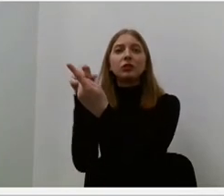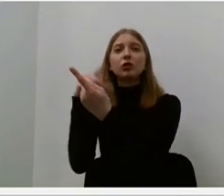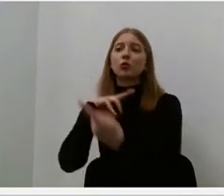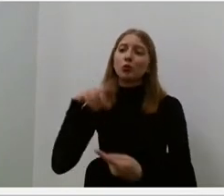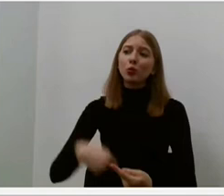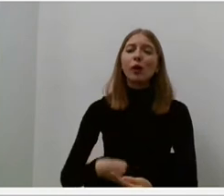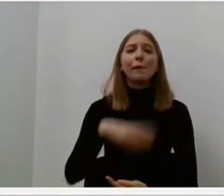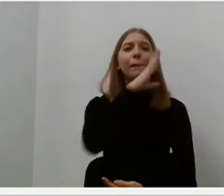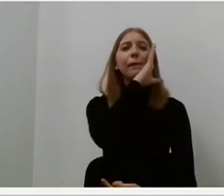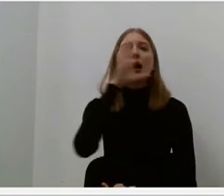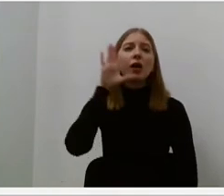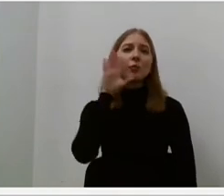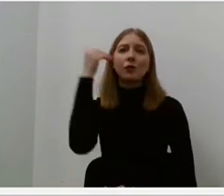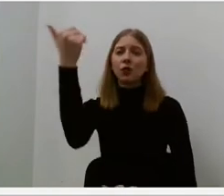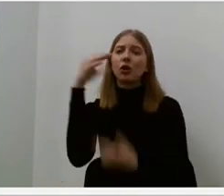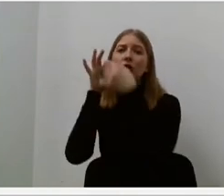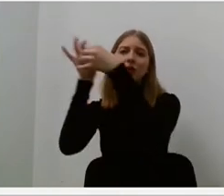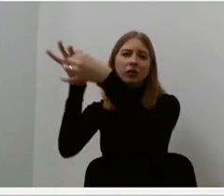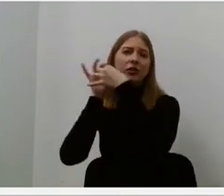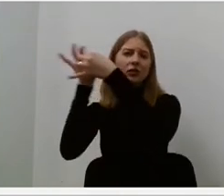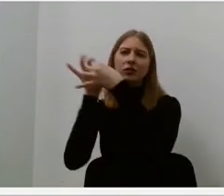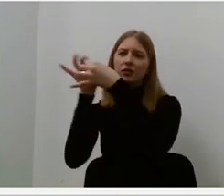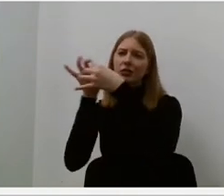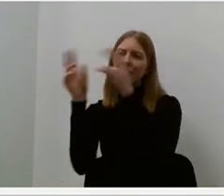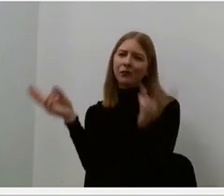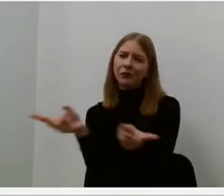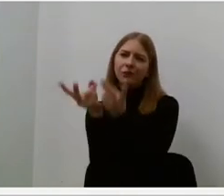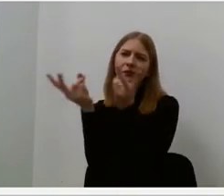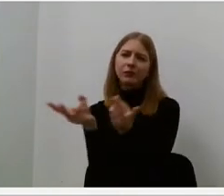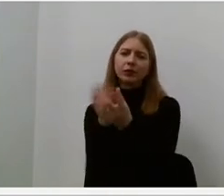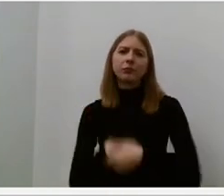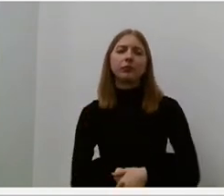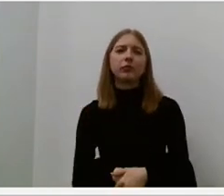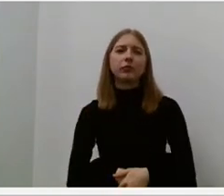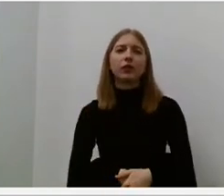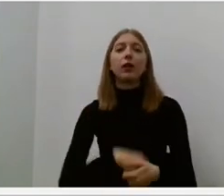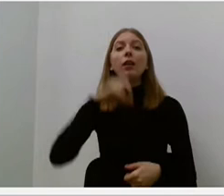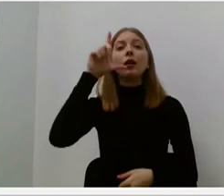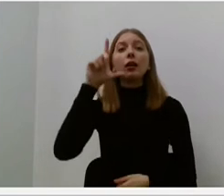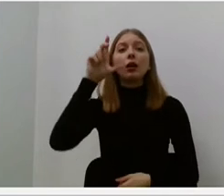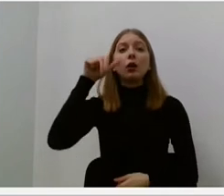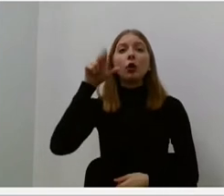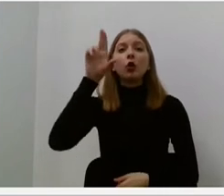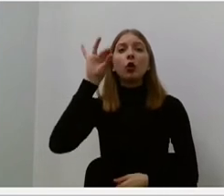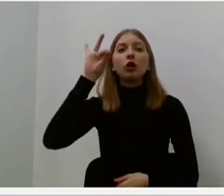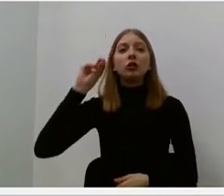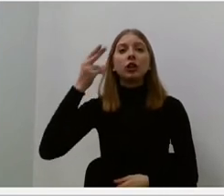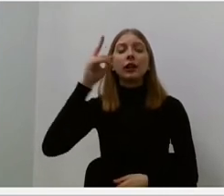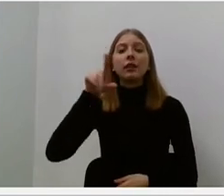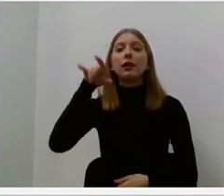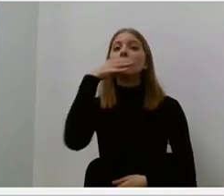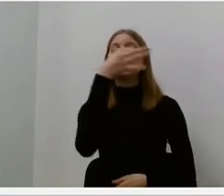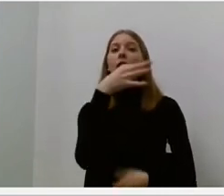ryšį. Merlį lukšienį yra pavadinusi tuo susitikimus Lietuvoje pilnatvės